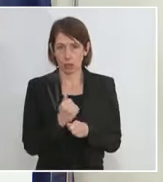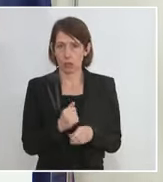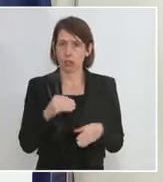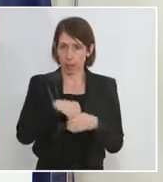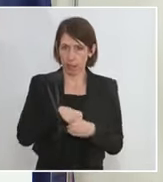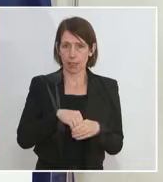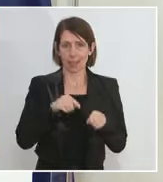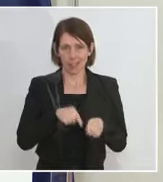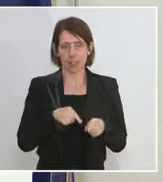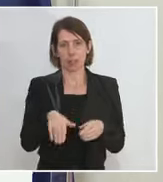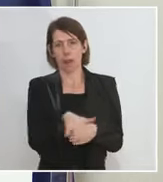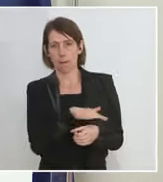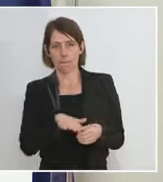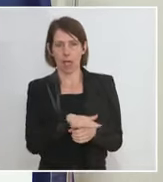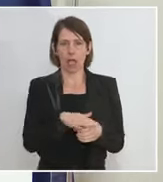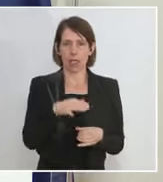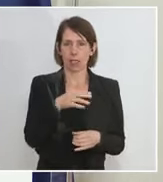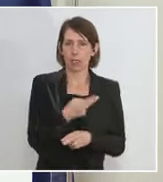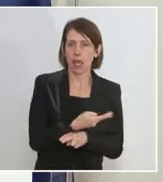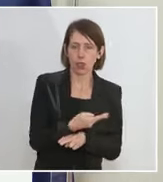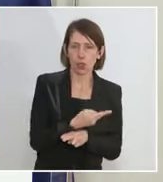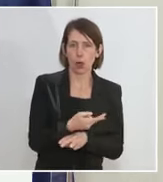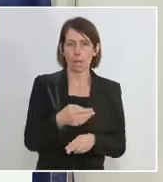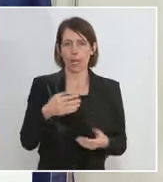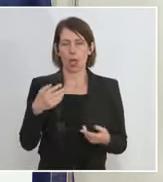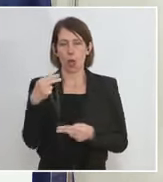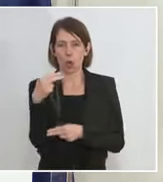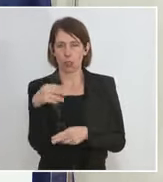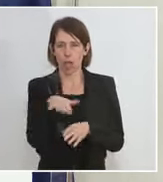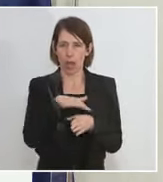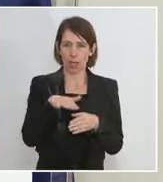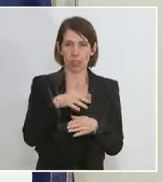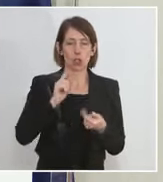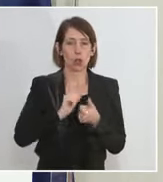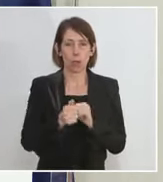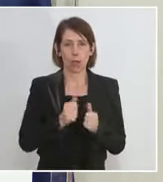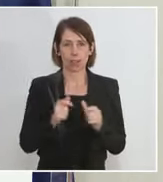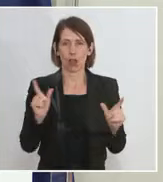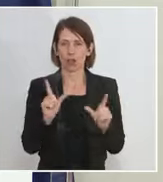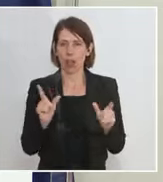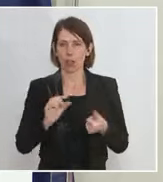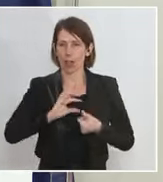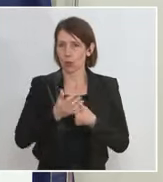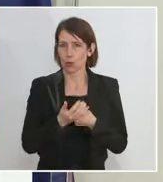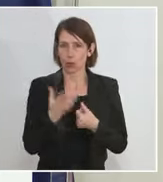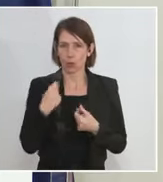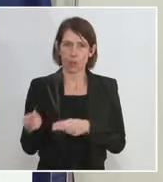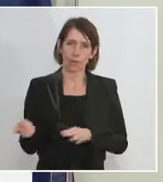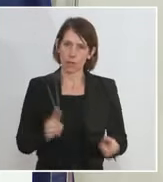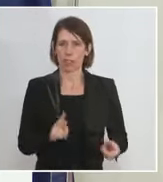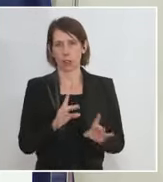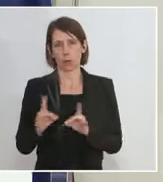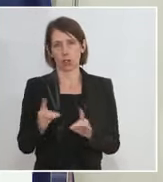der Gastronomie, des Tourismus, der Kultur, des Sports, des Veranstaltungsbereichs wieder in Beschäftigung zu bringen.